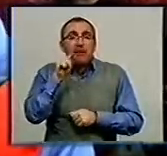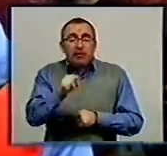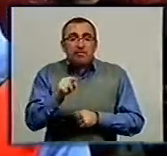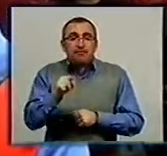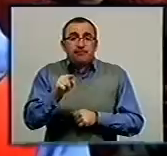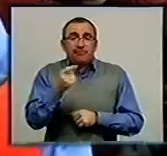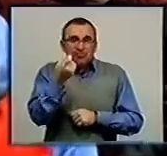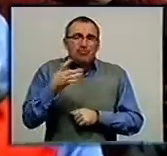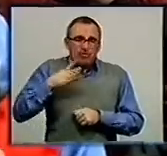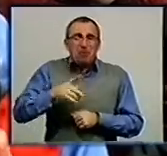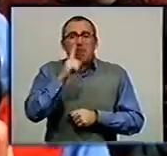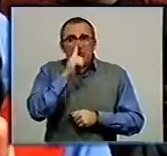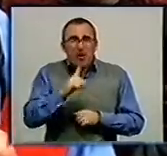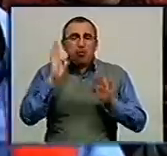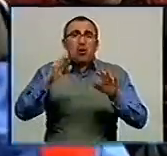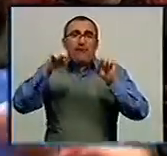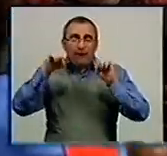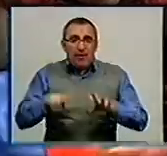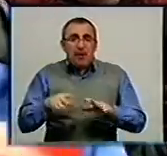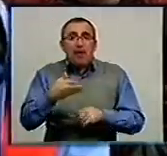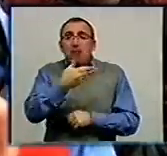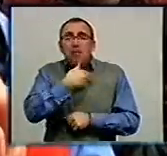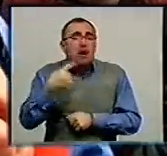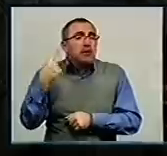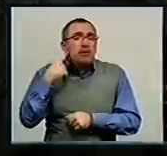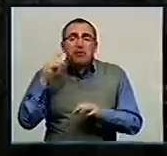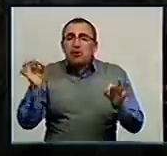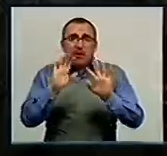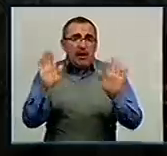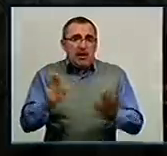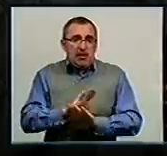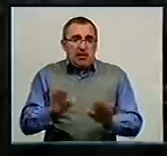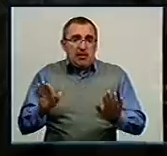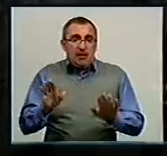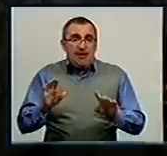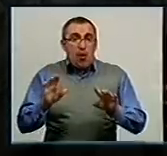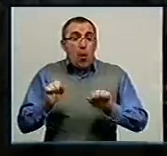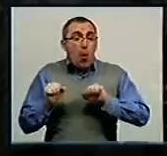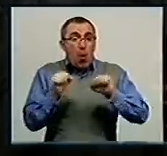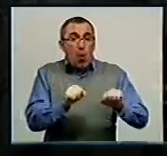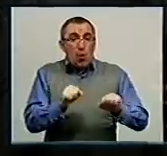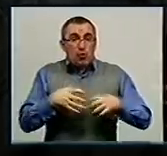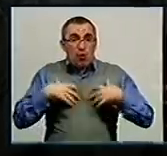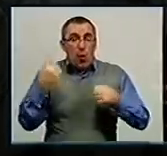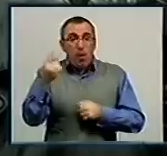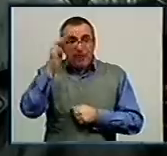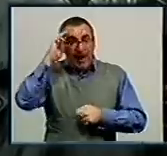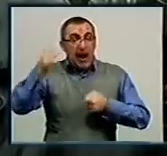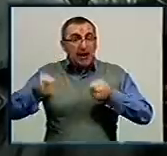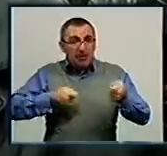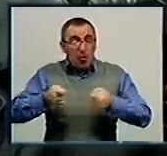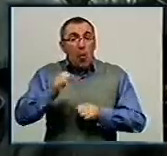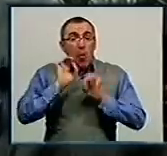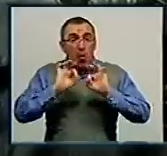потерпить ще місяць, це буде вирішено. Ми не почуть ніде. Директор Департаменту охорони здоров'я облдержадміністрації